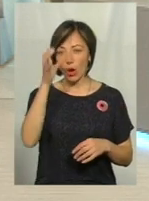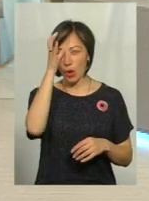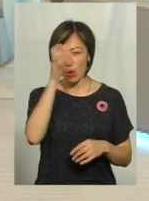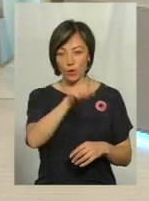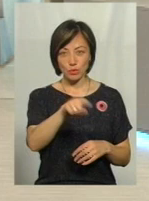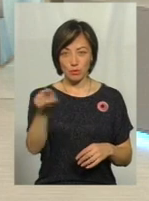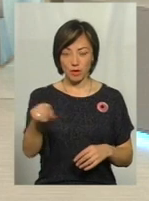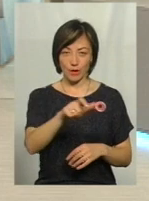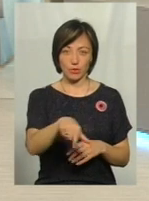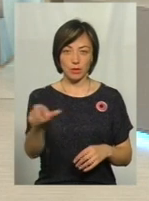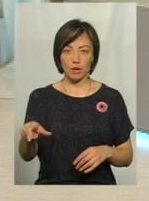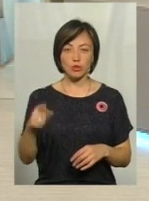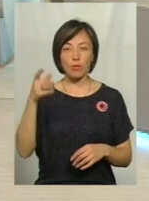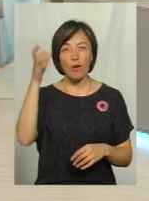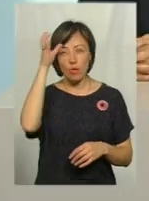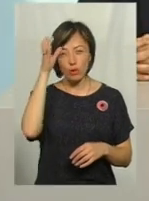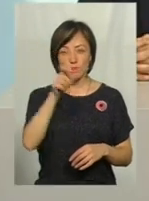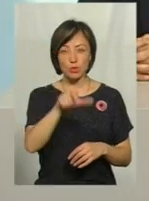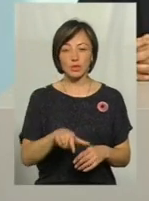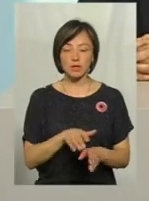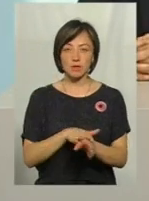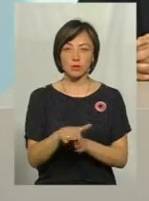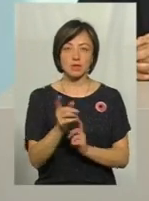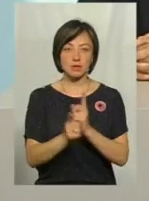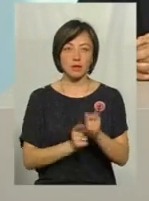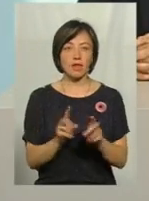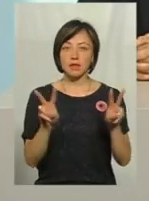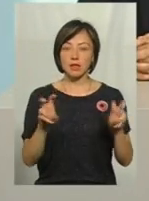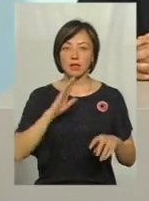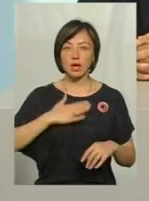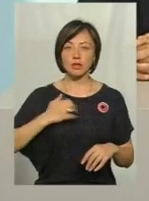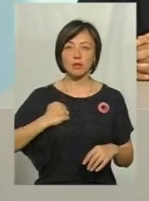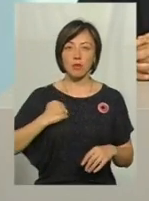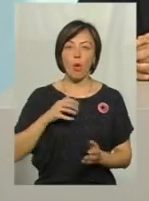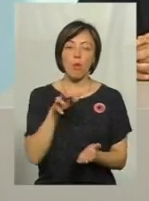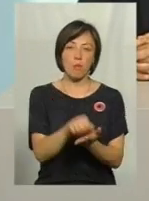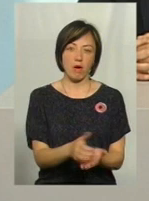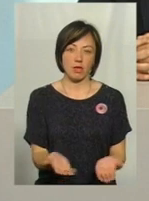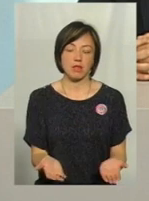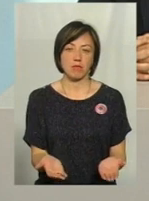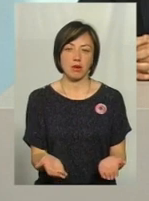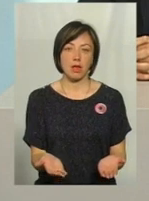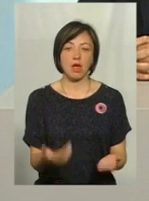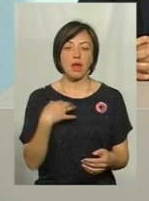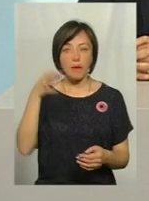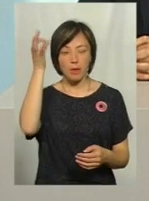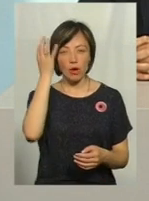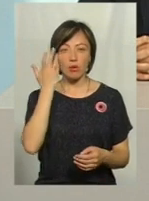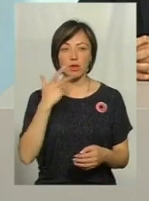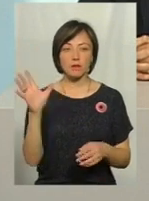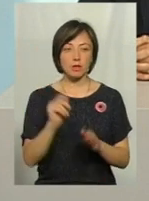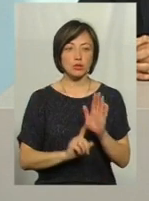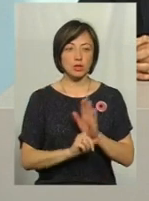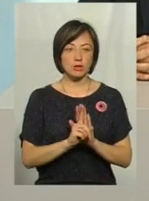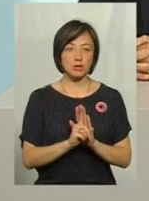потрібно, щоб в розумі людини відбулося, щоб не називали наших солдат окупантами. Тому що я пригадую, коли це все